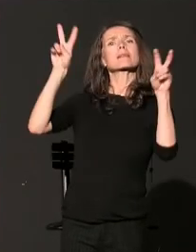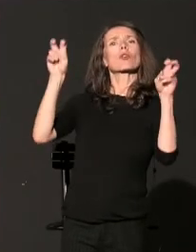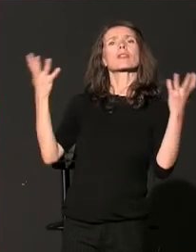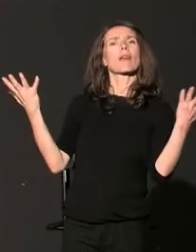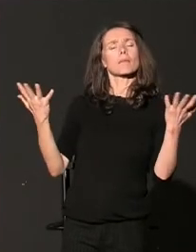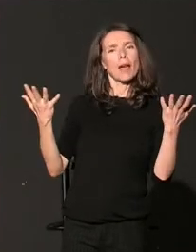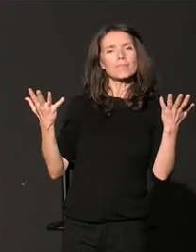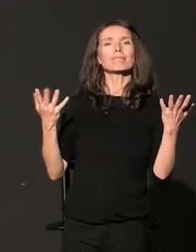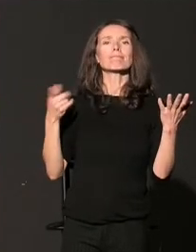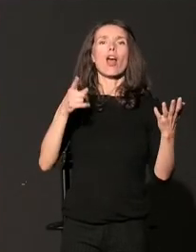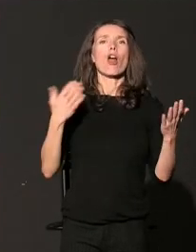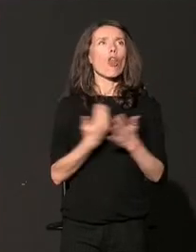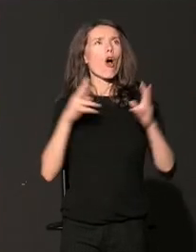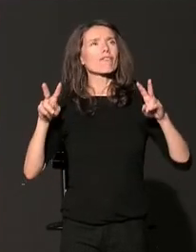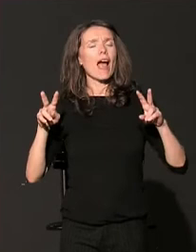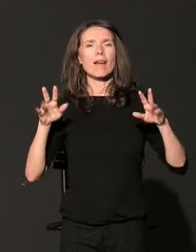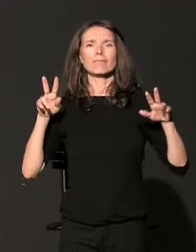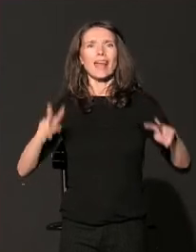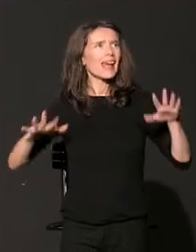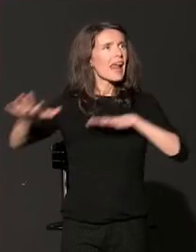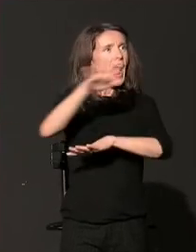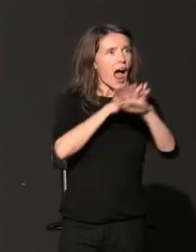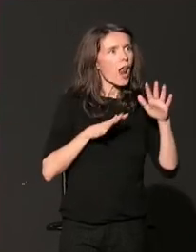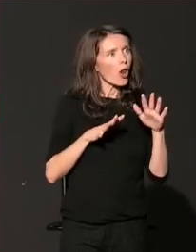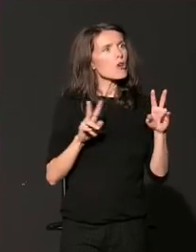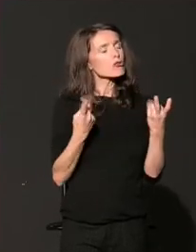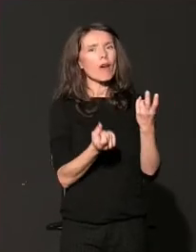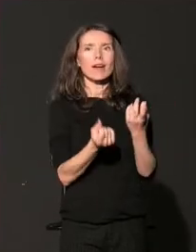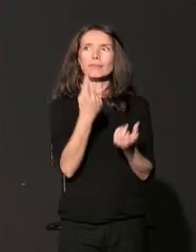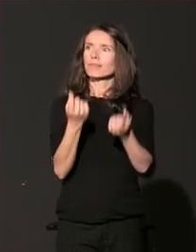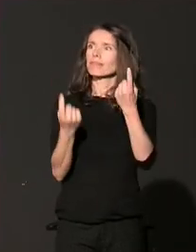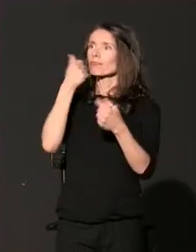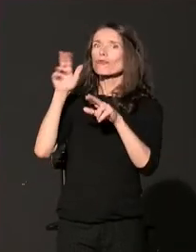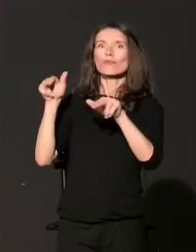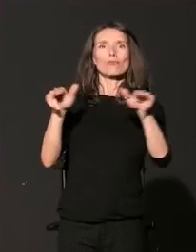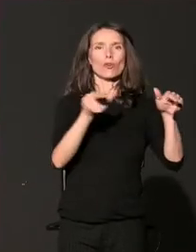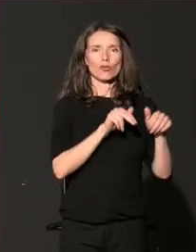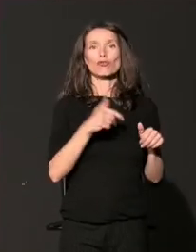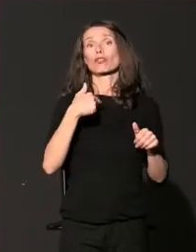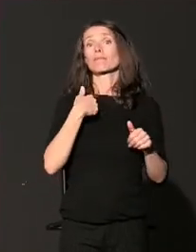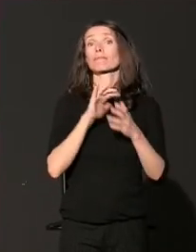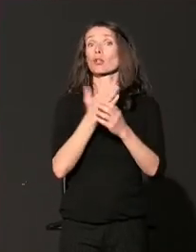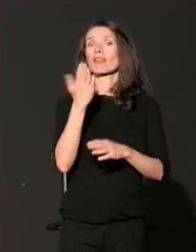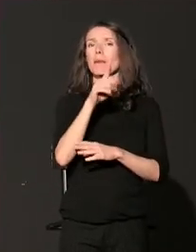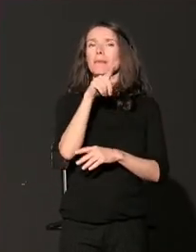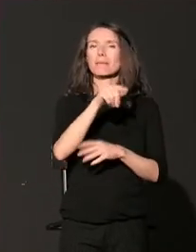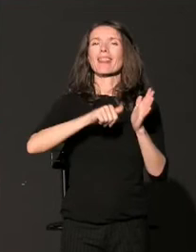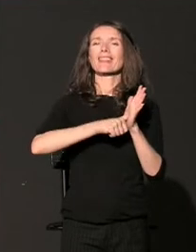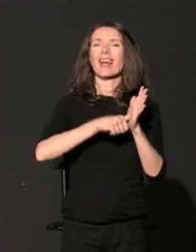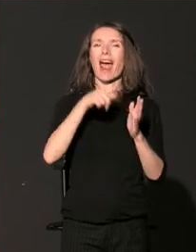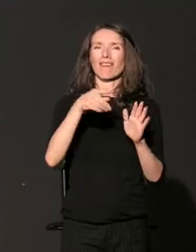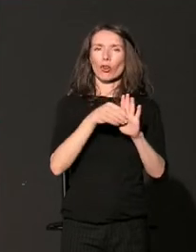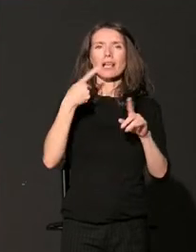realnost, nove mogućnosti. Čast mi je da vas pozdravim u ime trak fondacije i koalicije za dobročinstvo koje